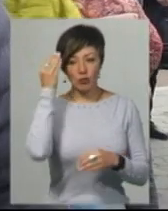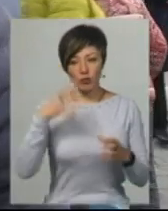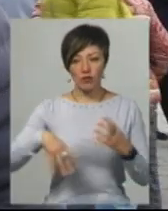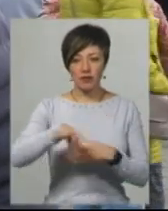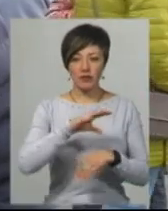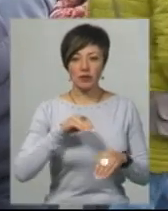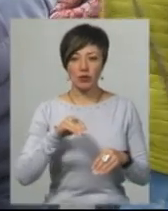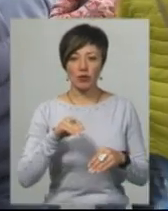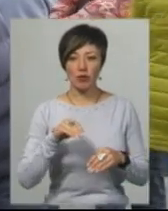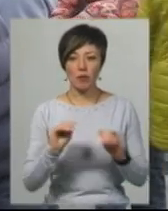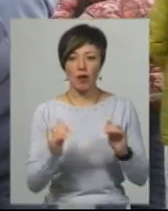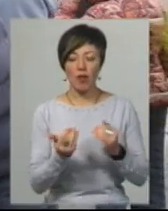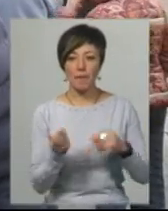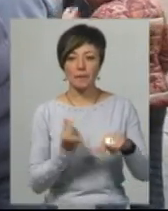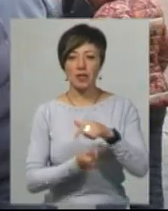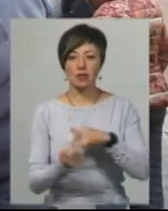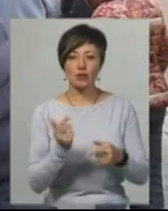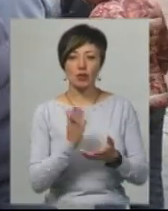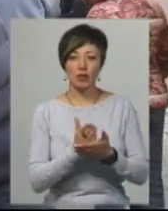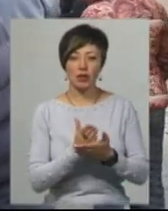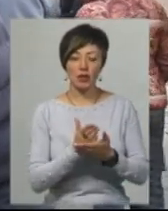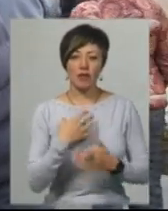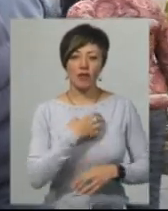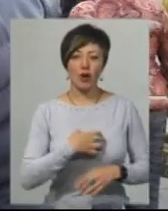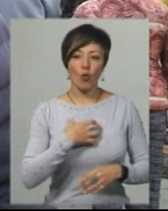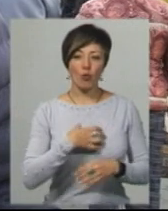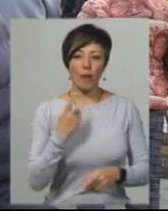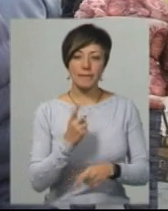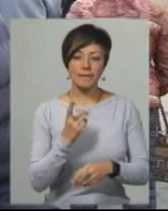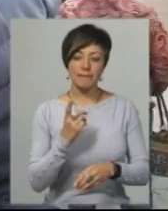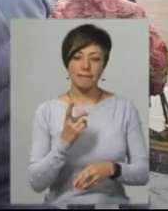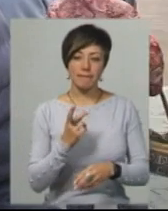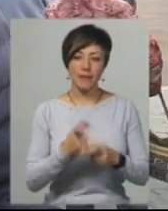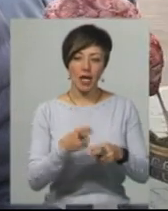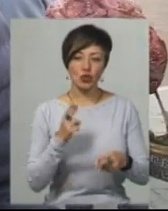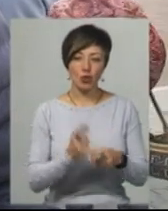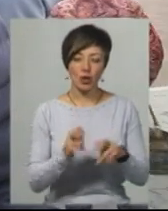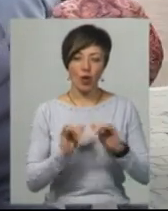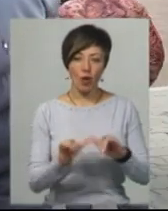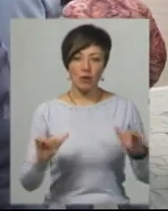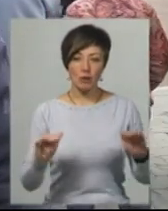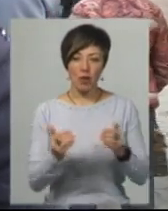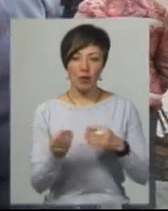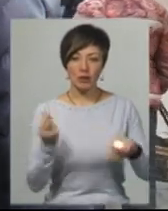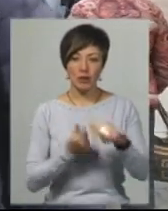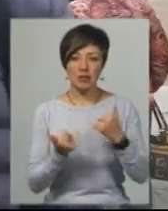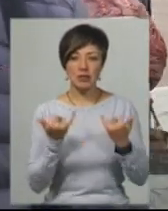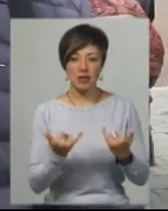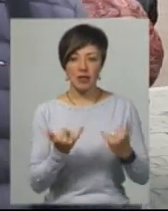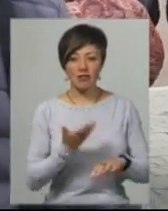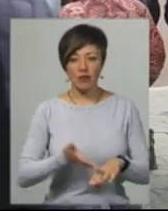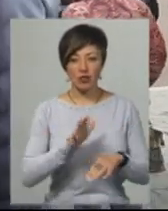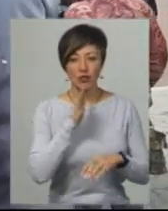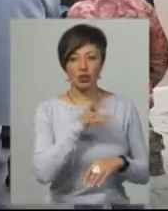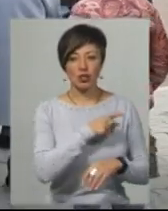всього малого бізнесу та підприємців є вагомою перешкодою для розвитку малого бізнесу. Адже зараз дуже важкі